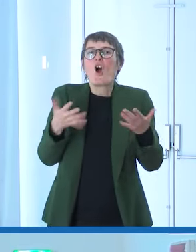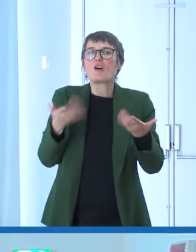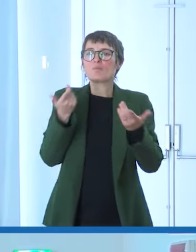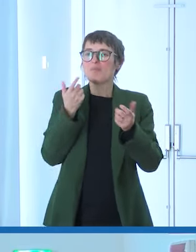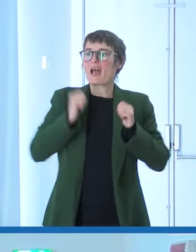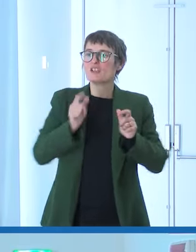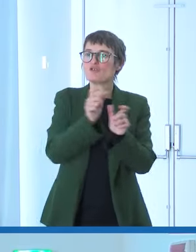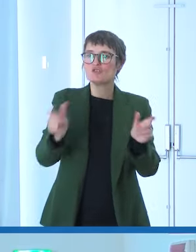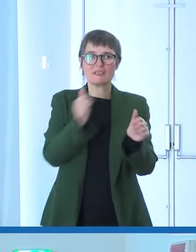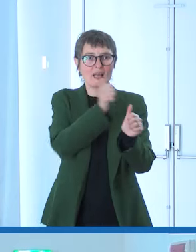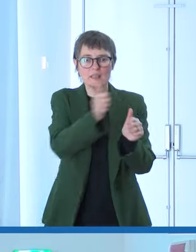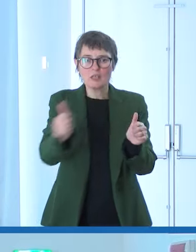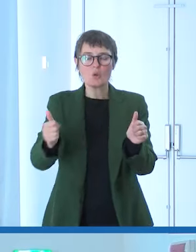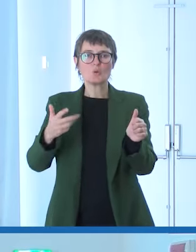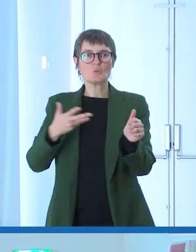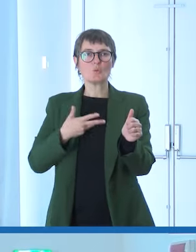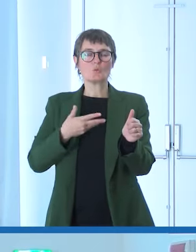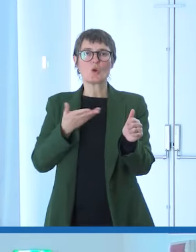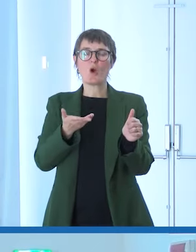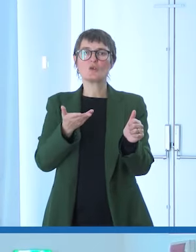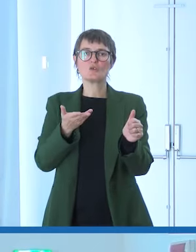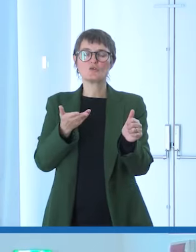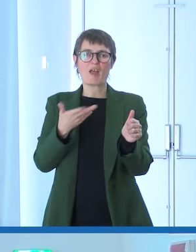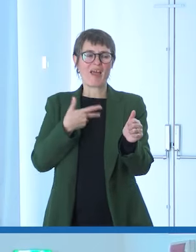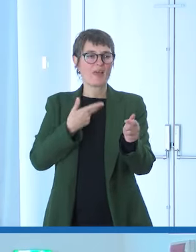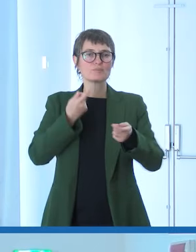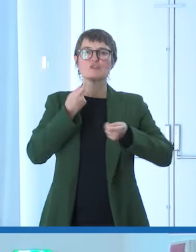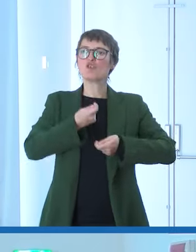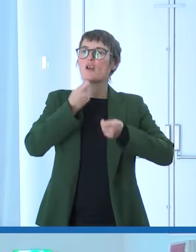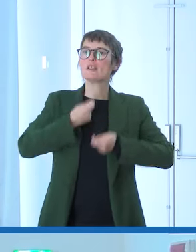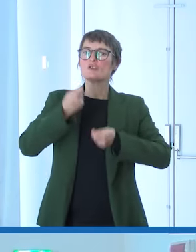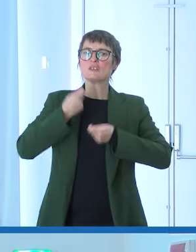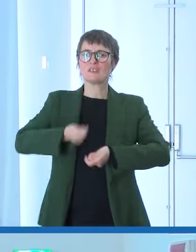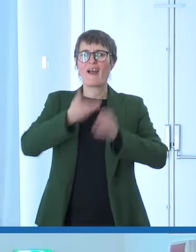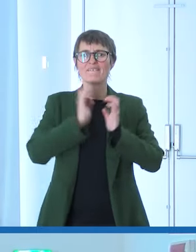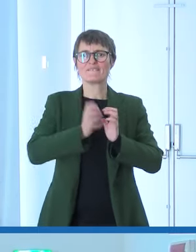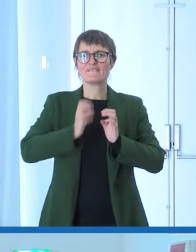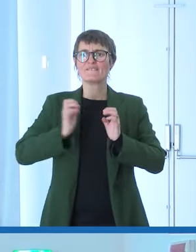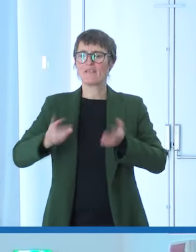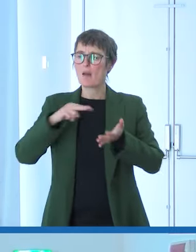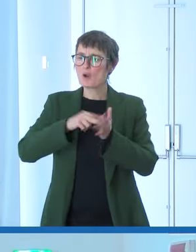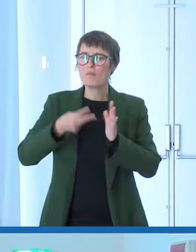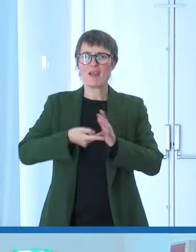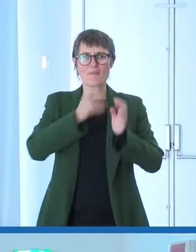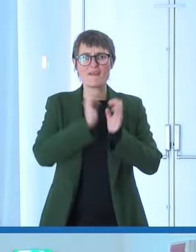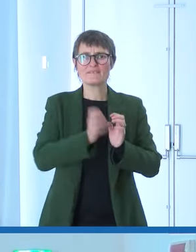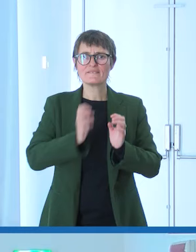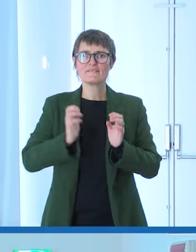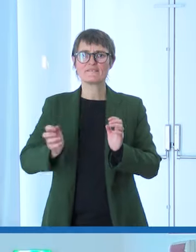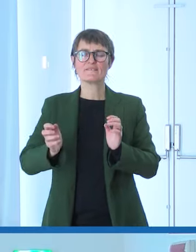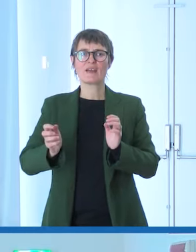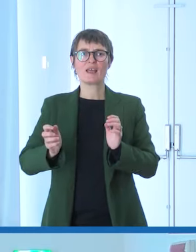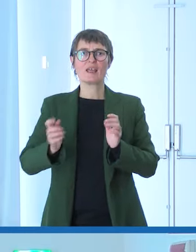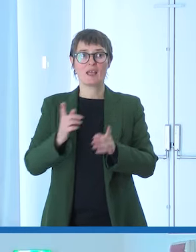esposta a mille sollecitazioni, a mille critiche, a mille problemi. Dovremmo